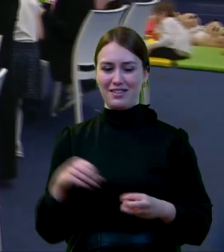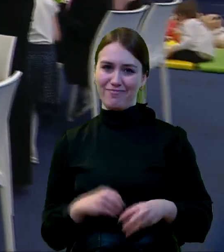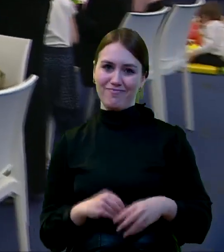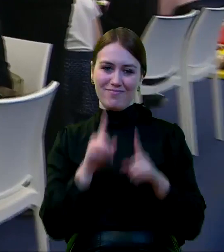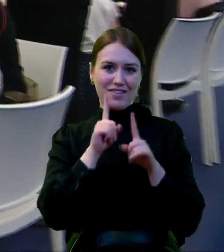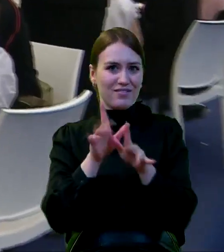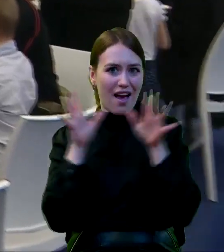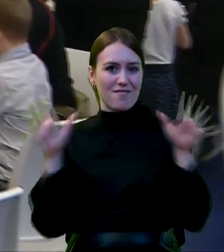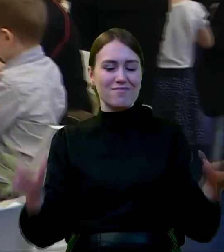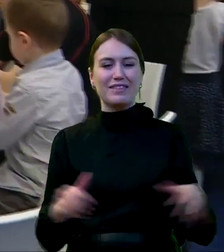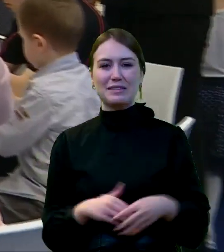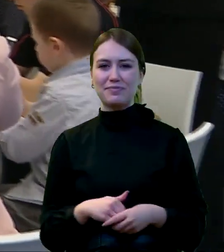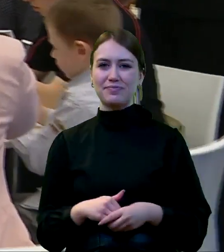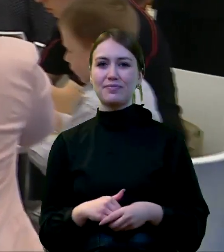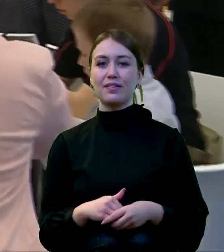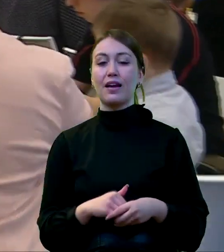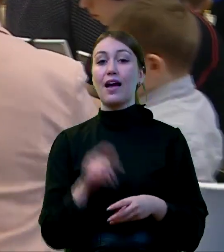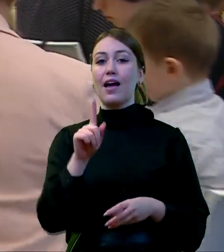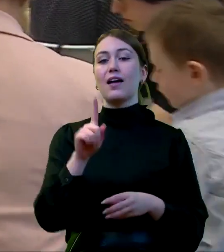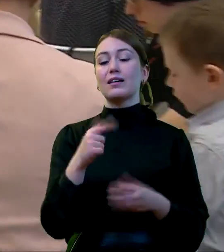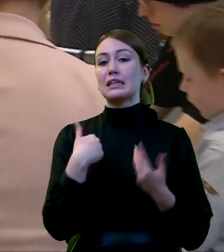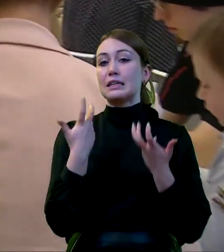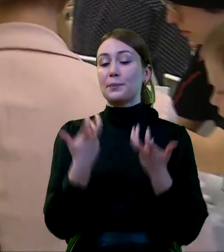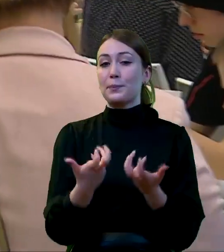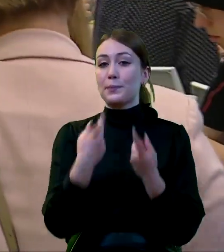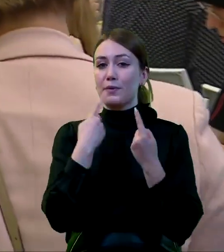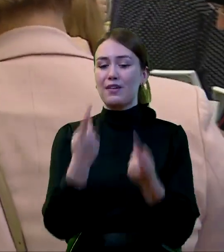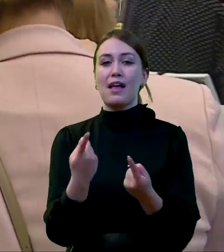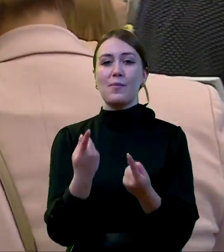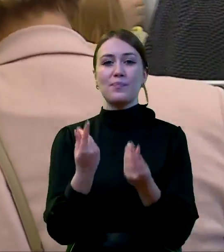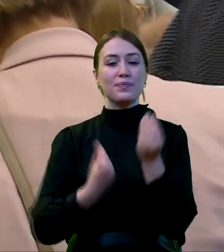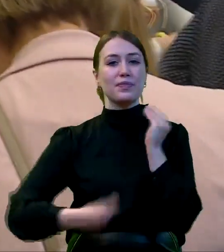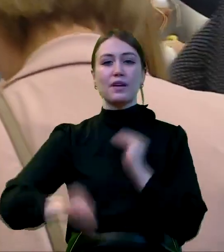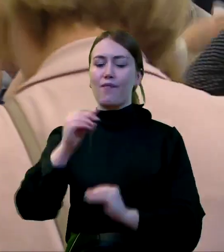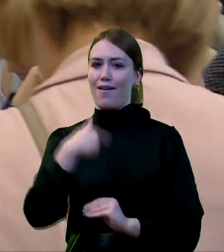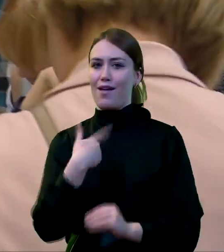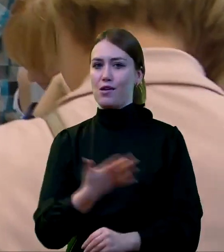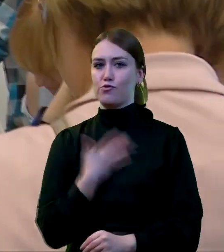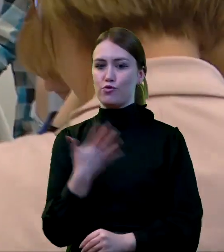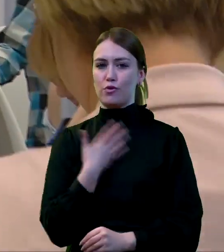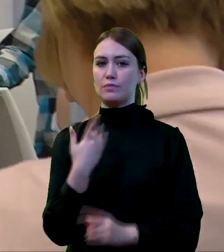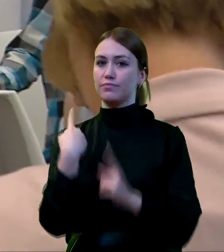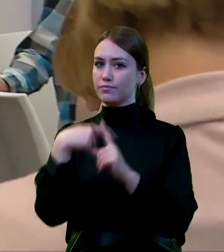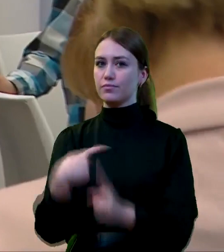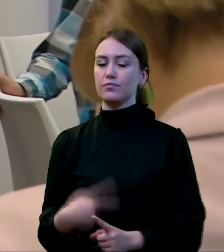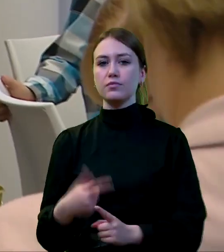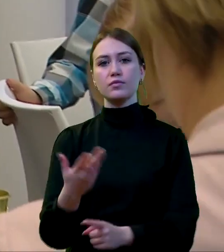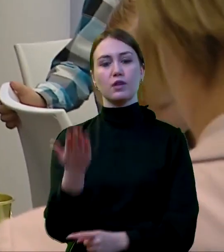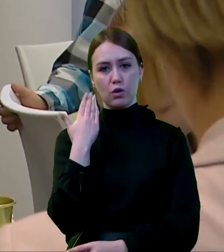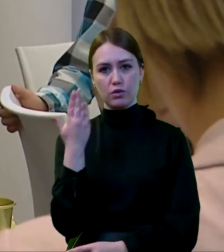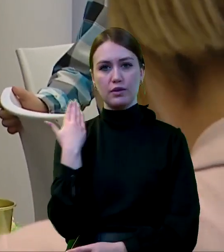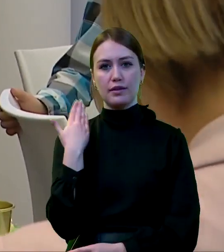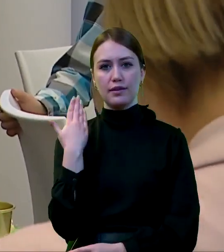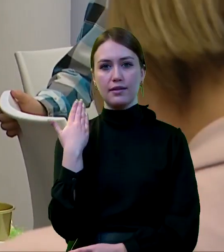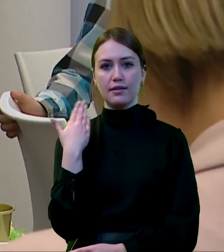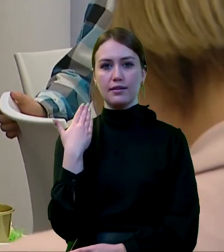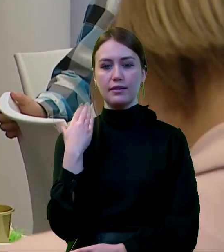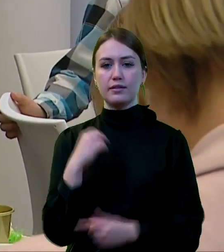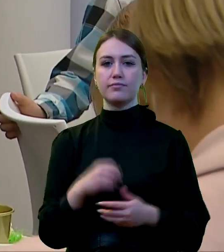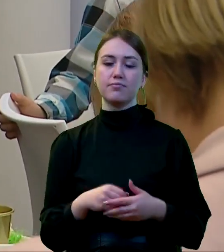dużo i chcę powiedzieć, że przede wszystkim to, co najbardziej odczuwam jako pozytywne w ciągu ostatnich